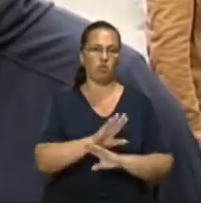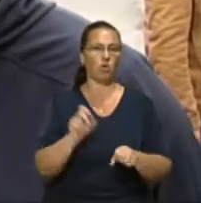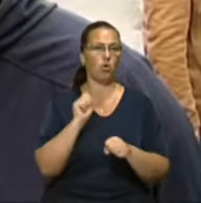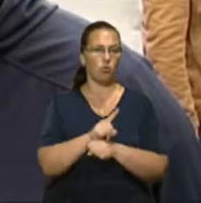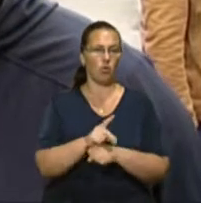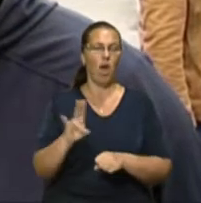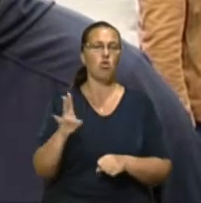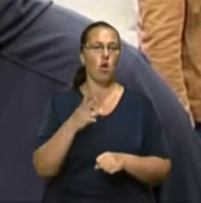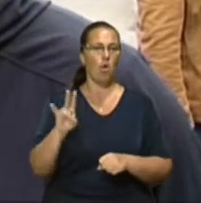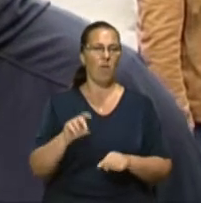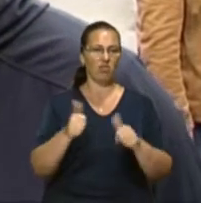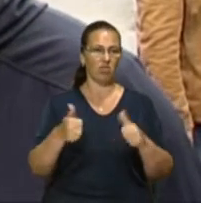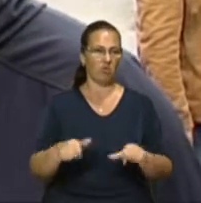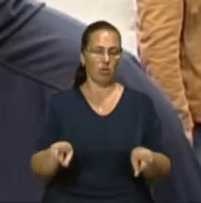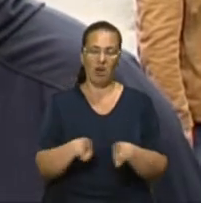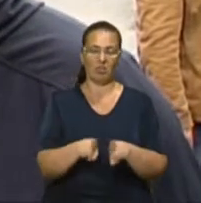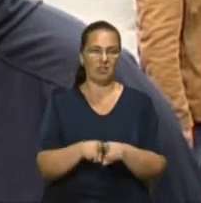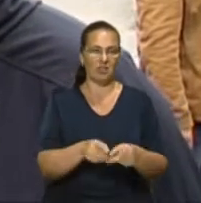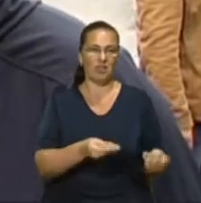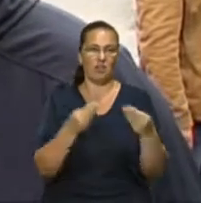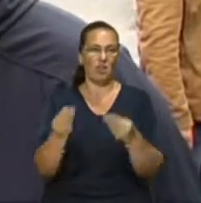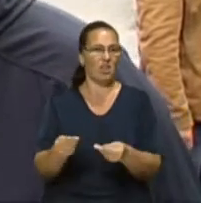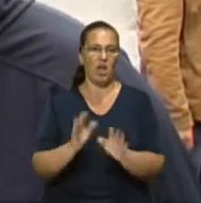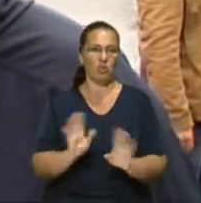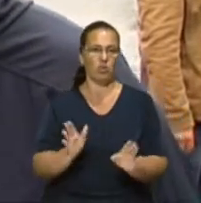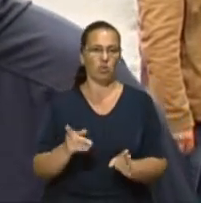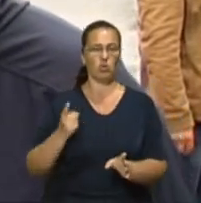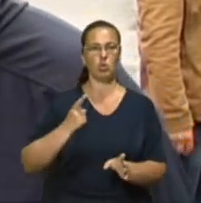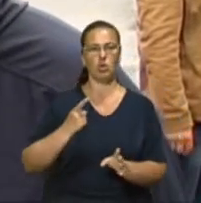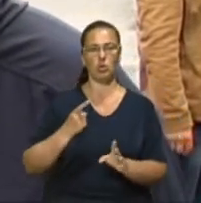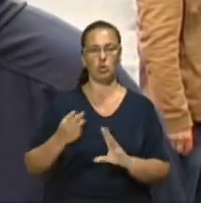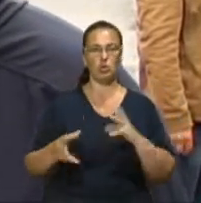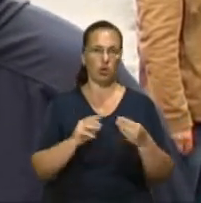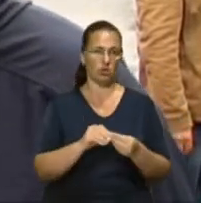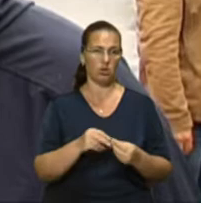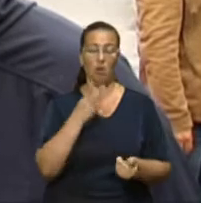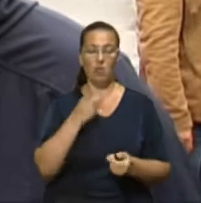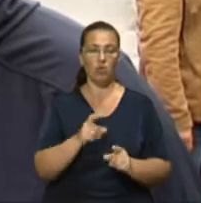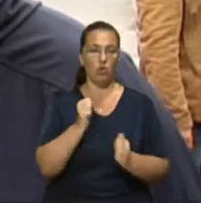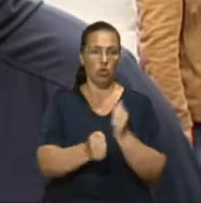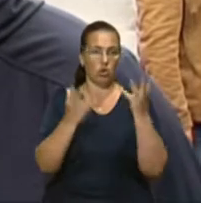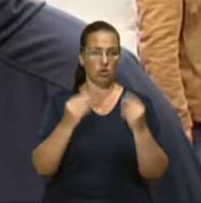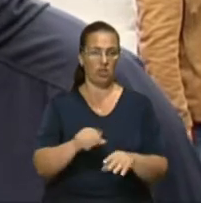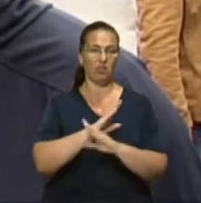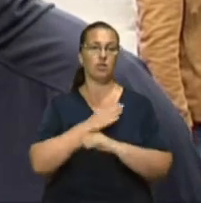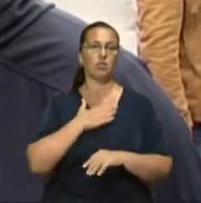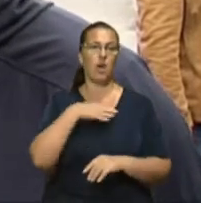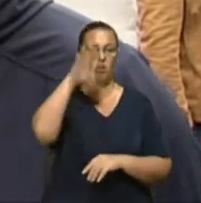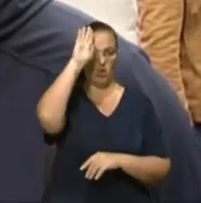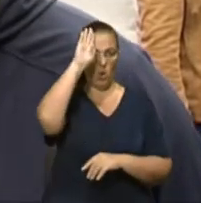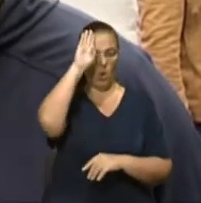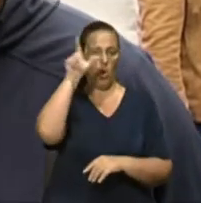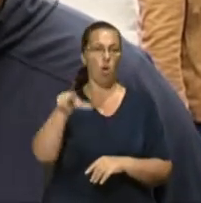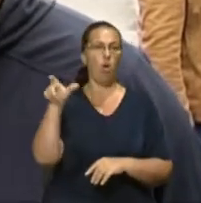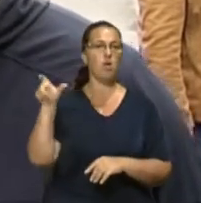формат перемовин так само не приносить очікуваного ефекту. Ми бачимо, що кожен день гинуть наші хлопці, гинуть